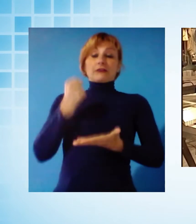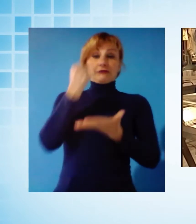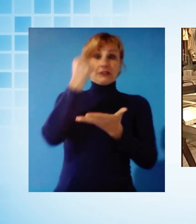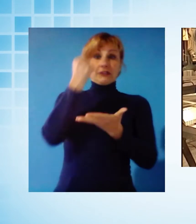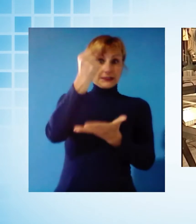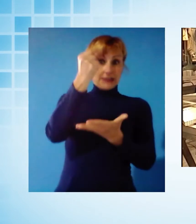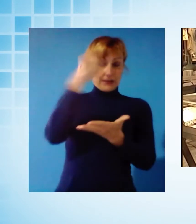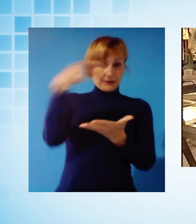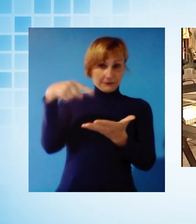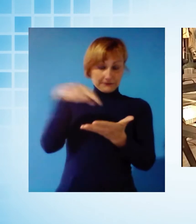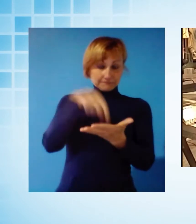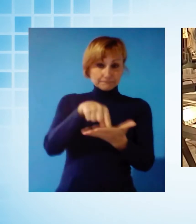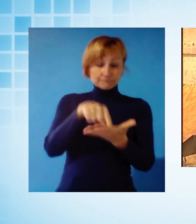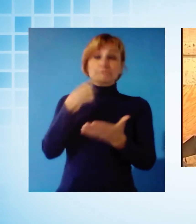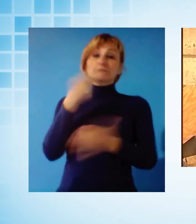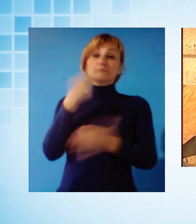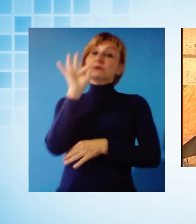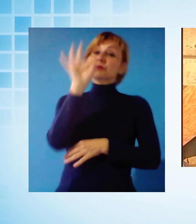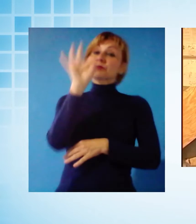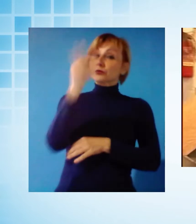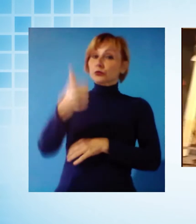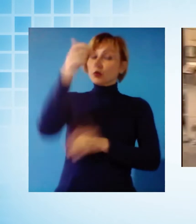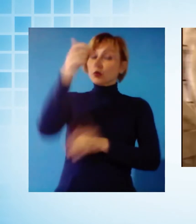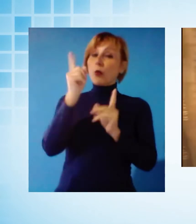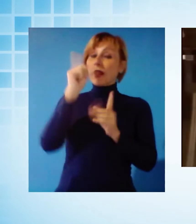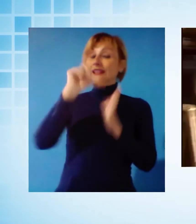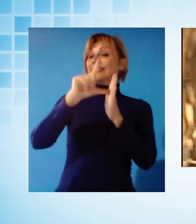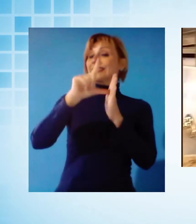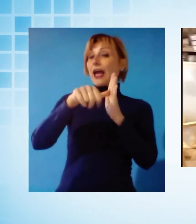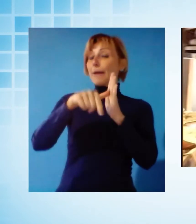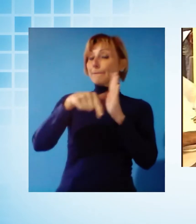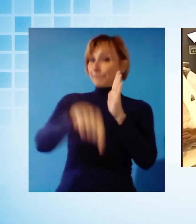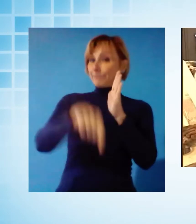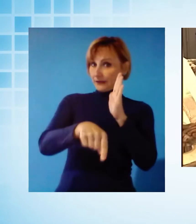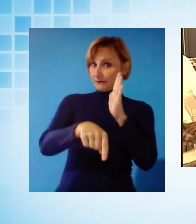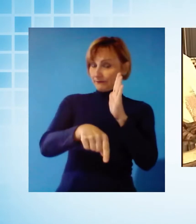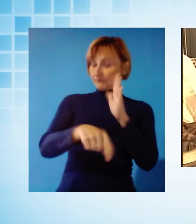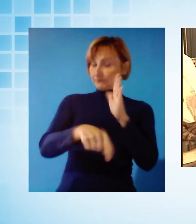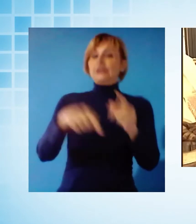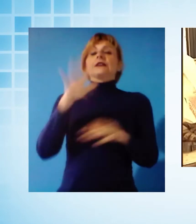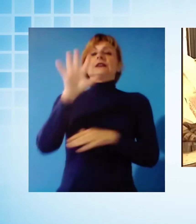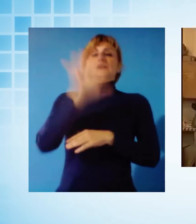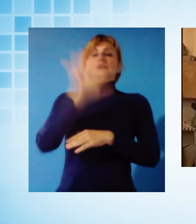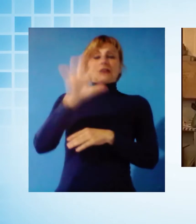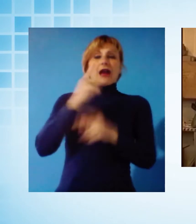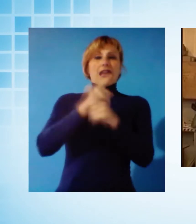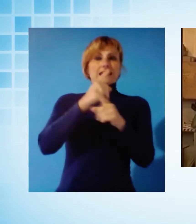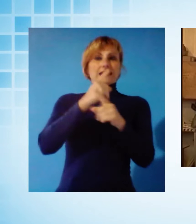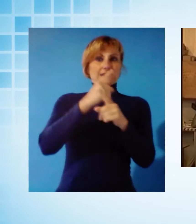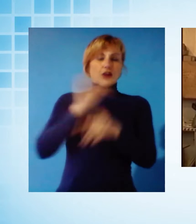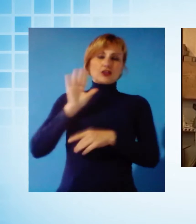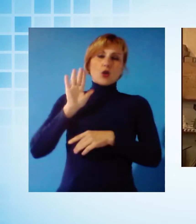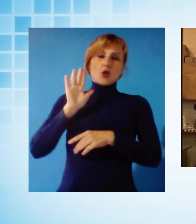la questione principale è quella dei tempi in cui queste risorse verranno erogate, dato che le esigenze quotidiane degli